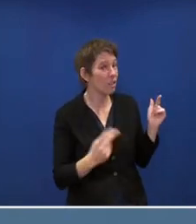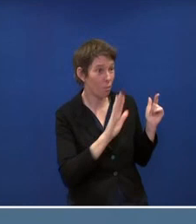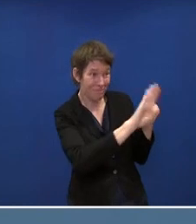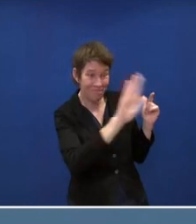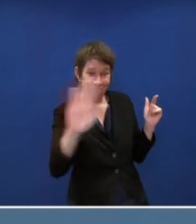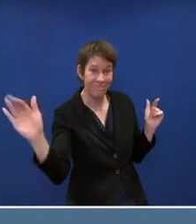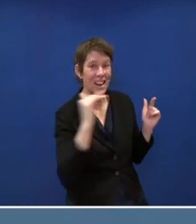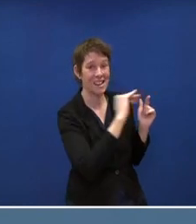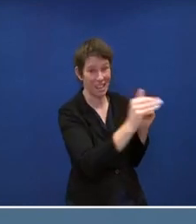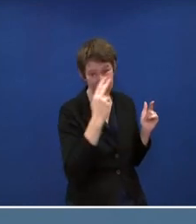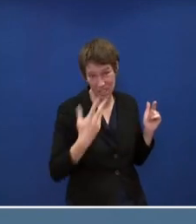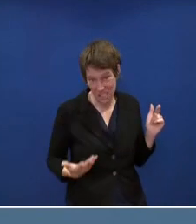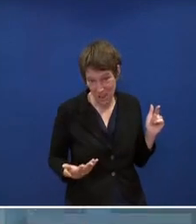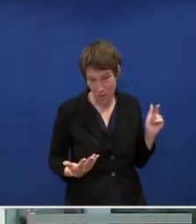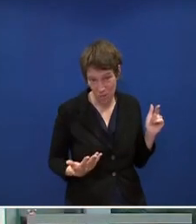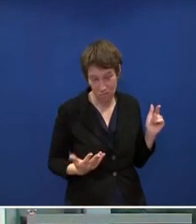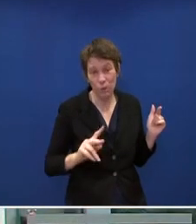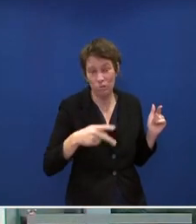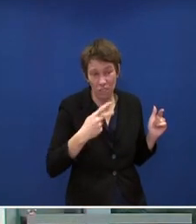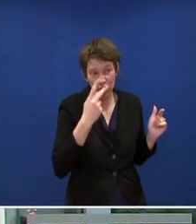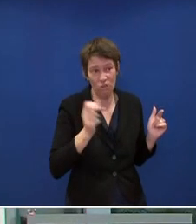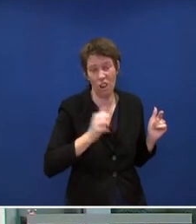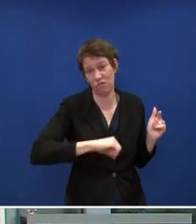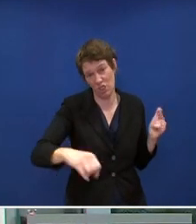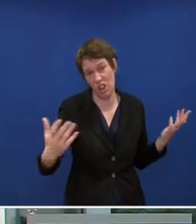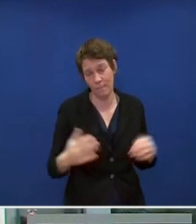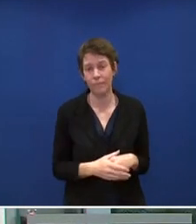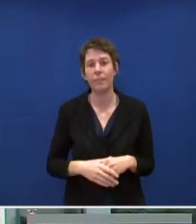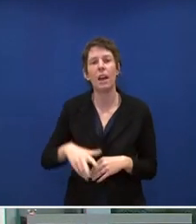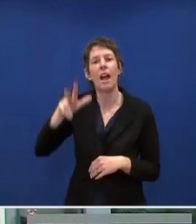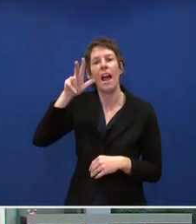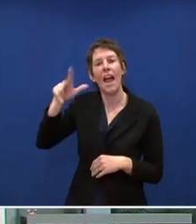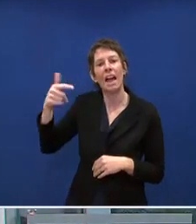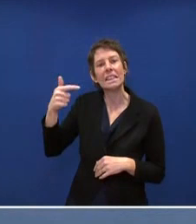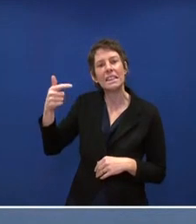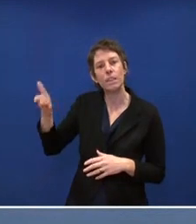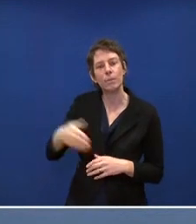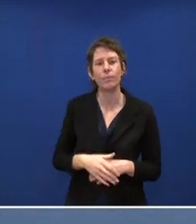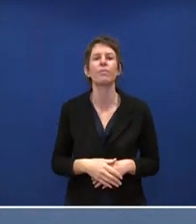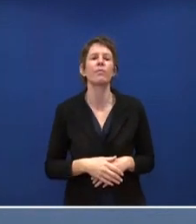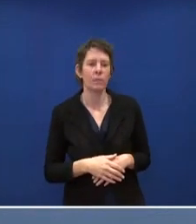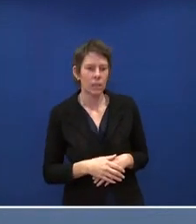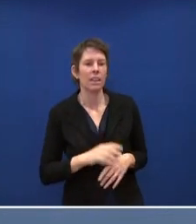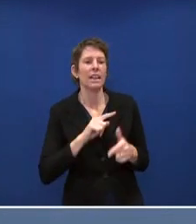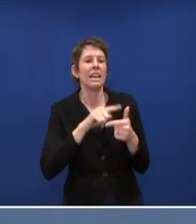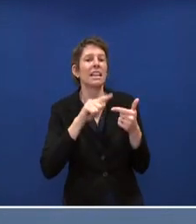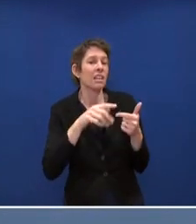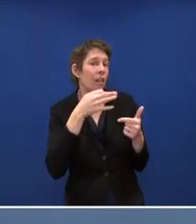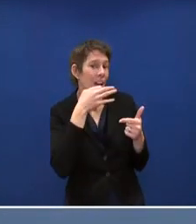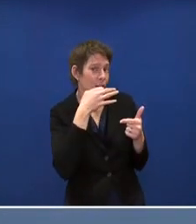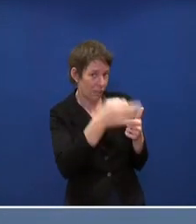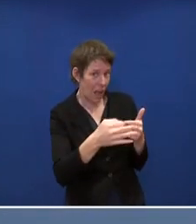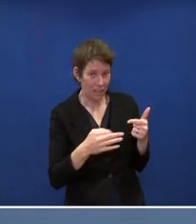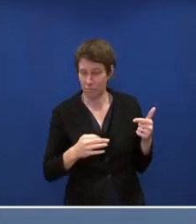ab, der einzelnen Länder ab, wie schnell das gehen kann. Herr Thiede. Ich mache von der zwei Fragen, Regel ohne Nachfrage